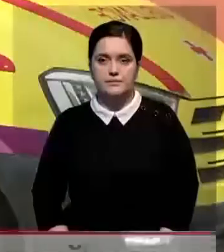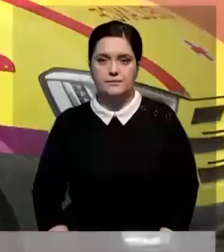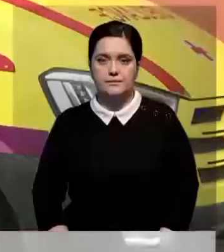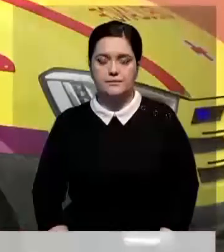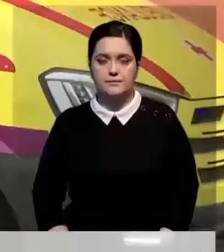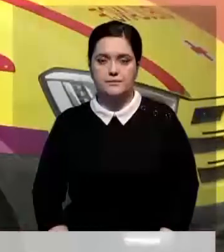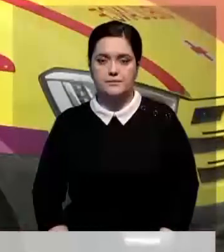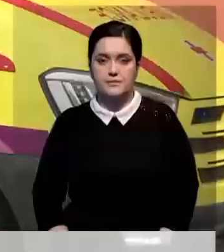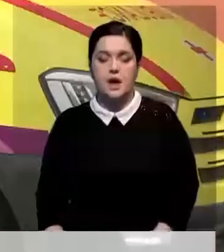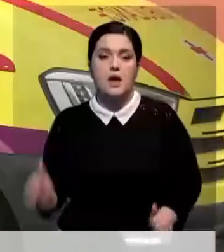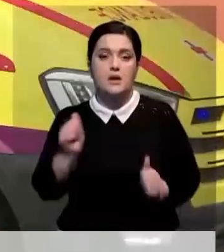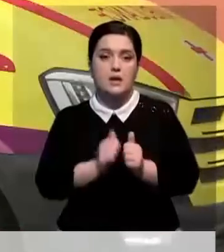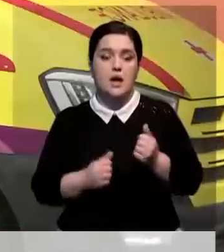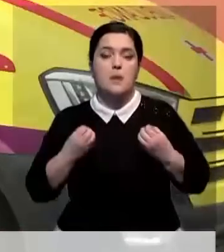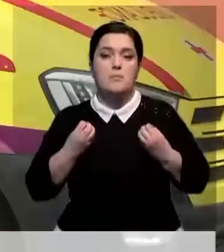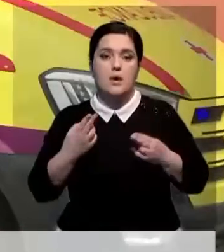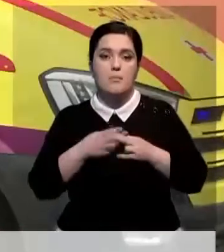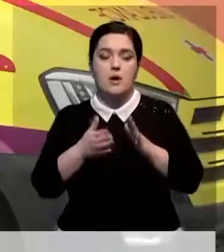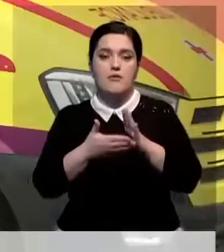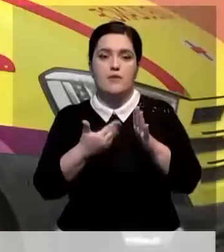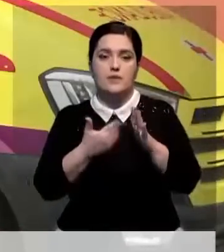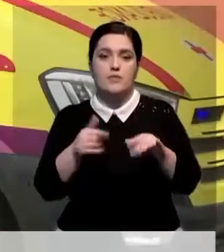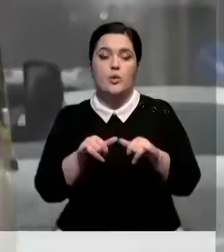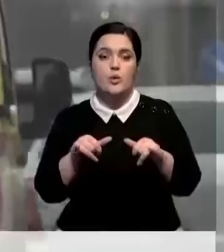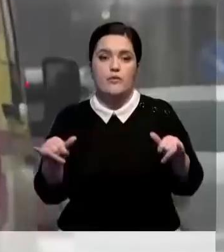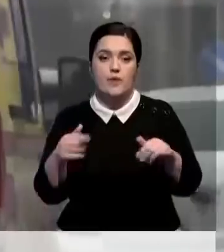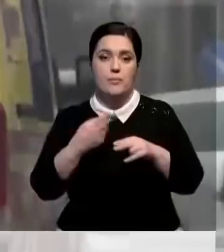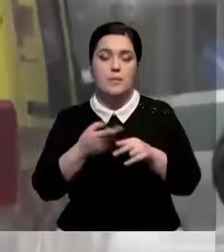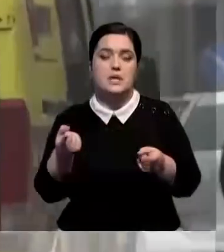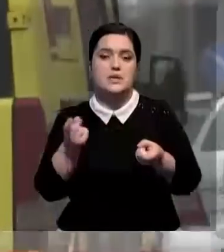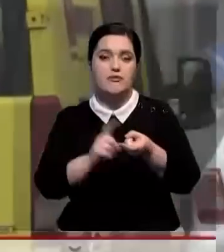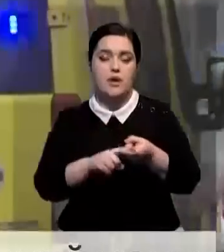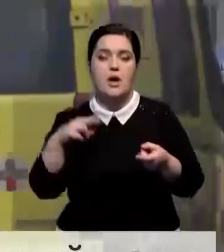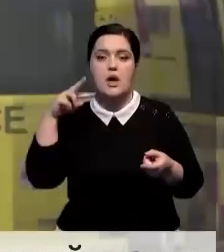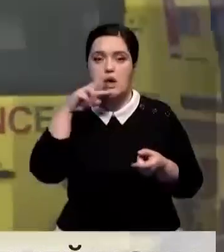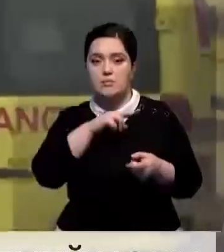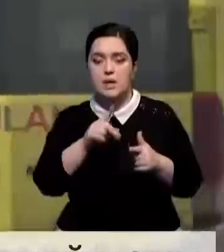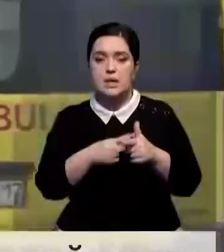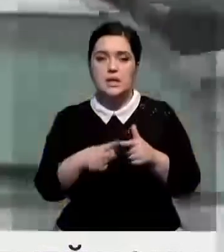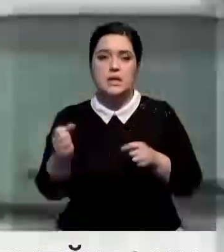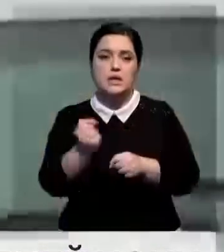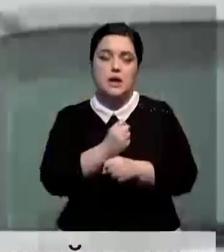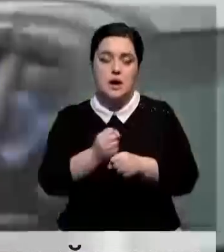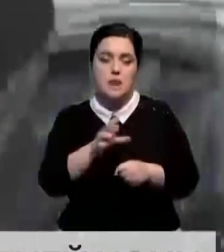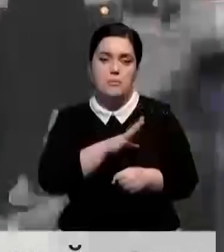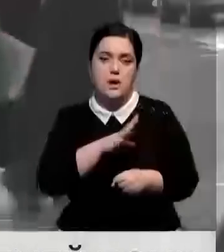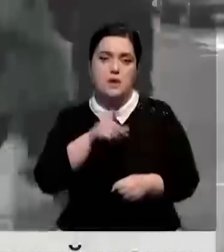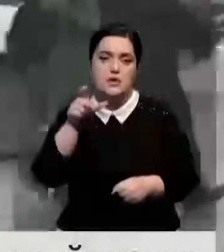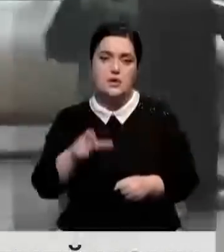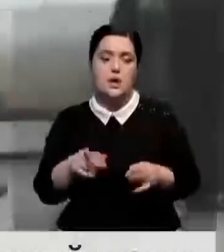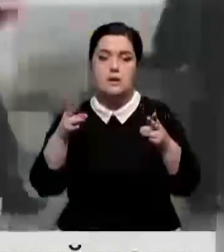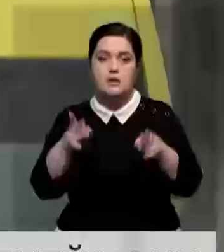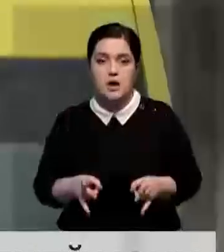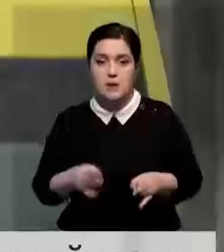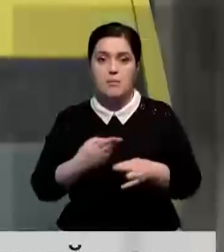Во время каждого праздника число вызовов увеличивается. В основном они связаны с отравлениями или драками. Бывает, человек получает травму от